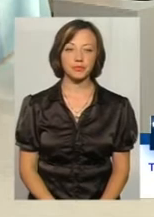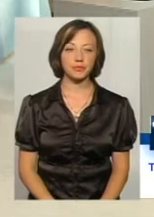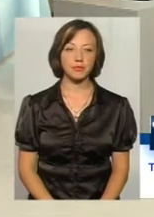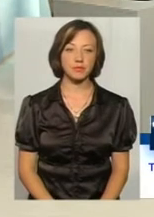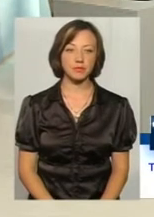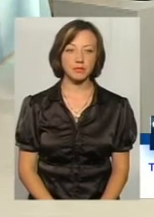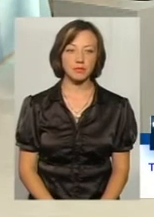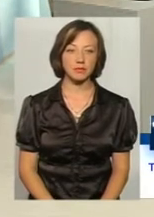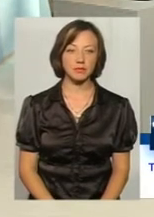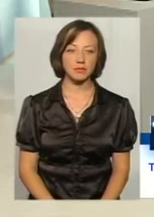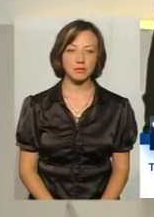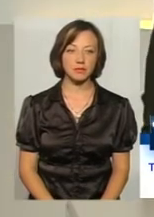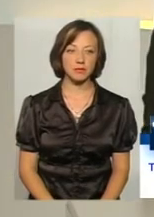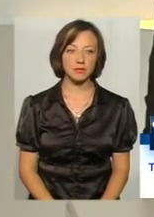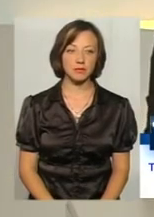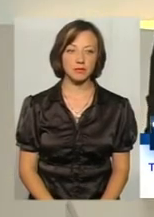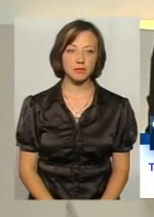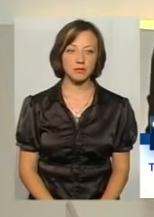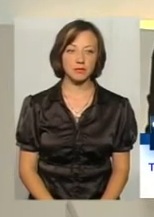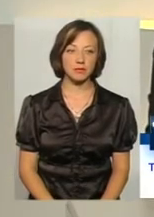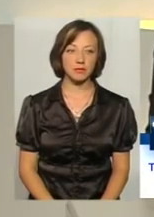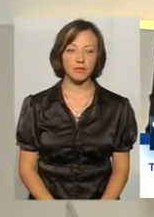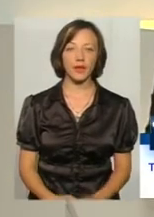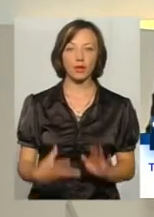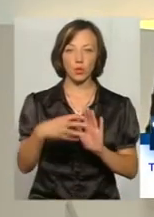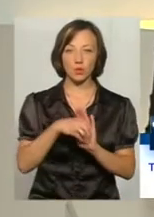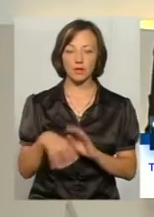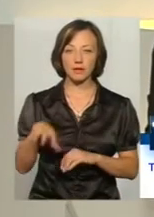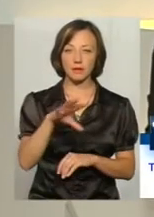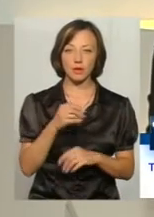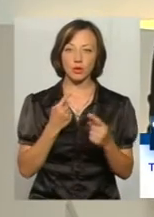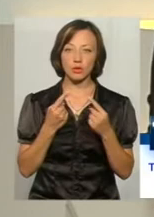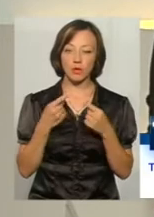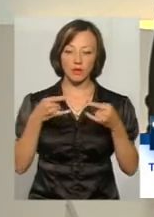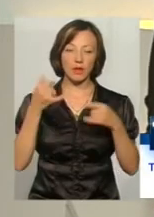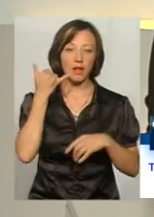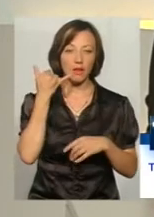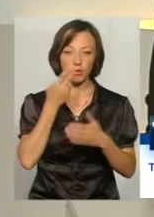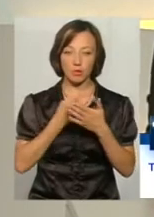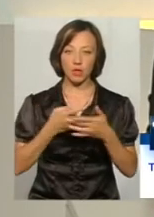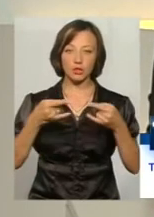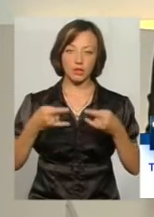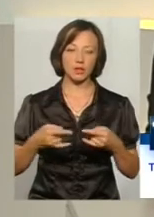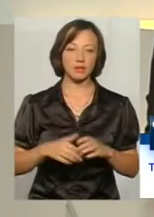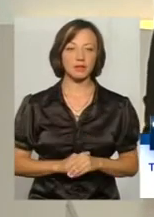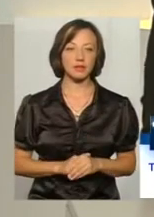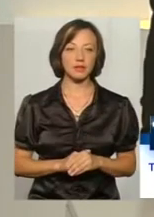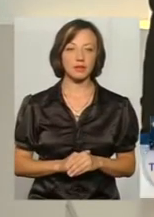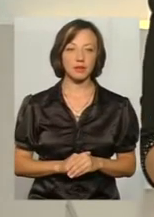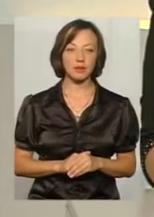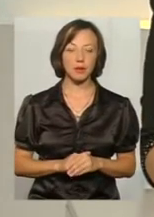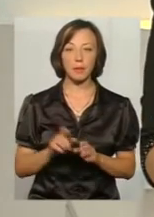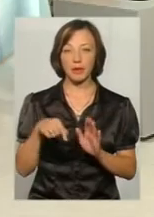ваше питання. Долучайтесь всі до нашої розмови. Телефони бачите на своїх телеекранах, а я